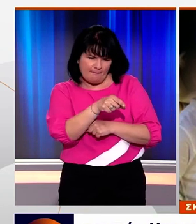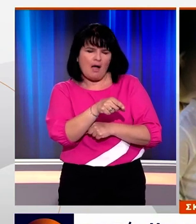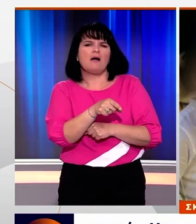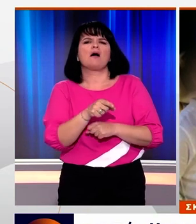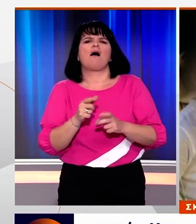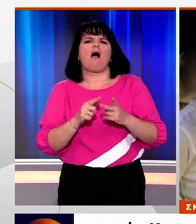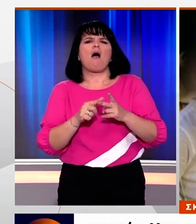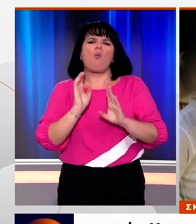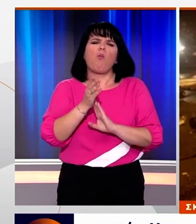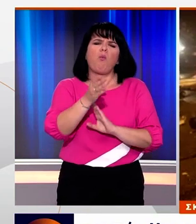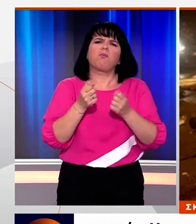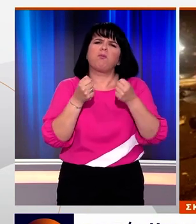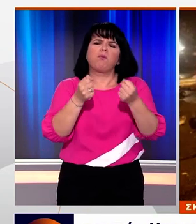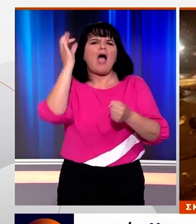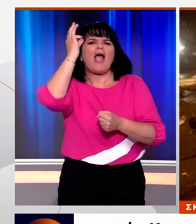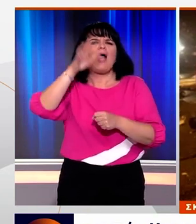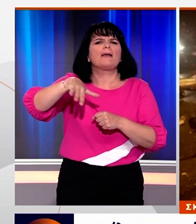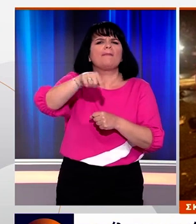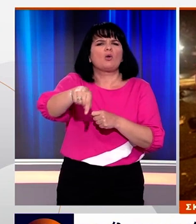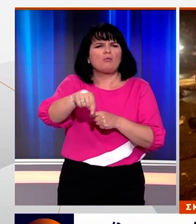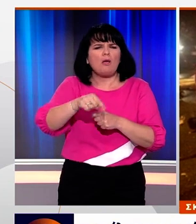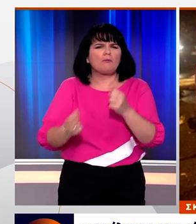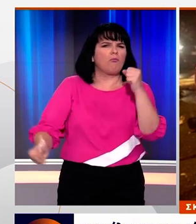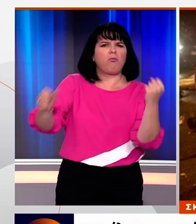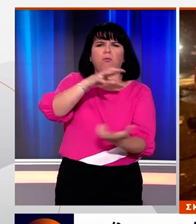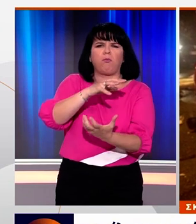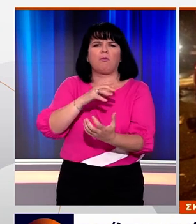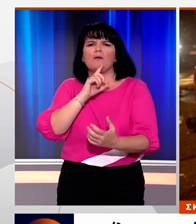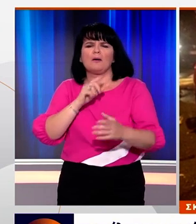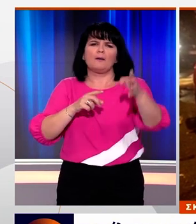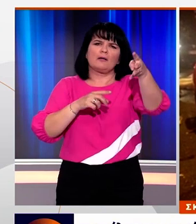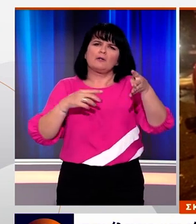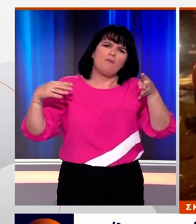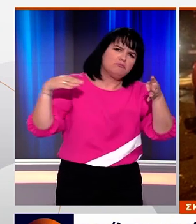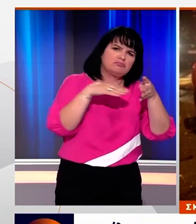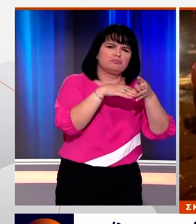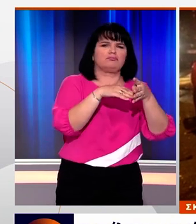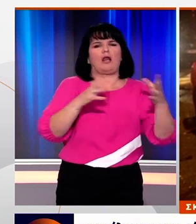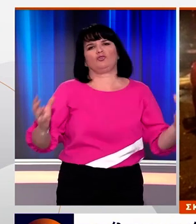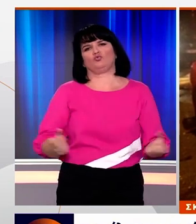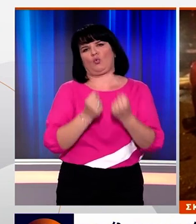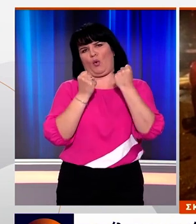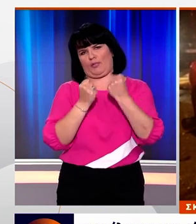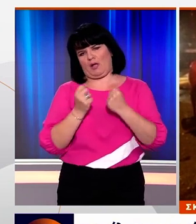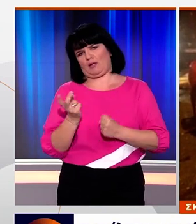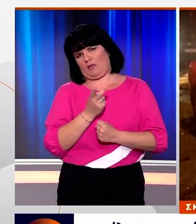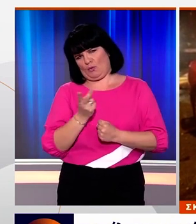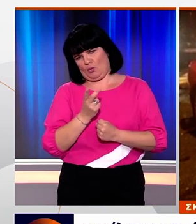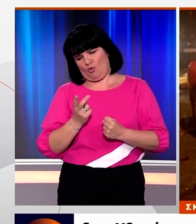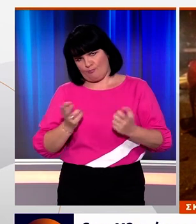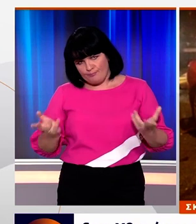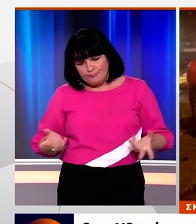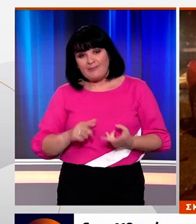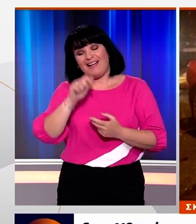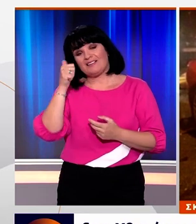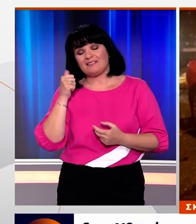οδηγούσε ο πατέρας του όταν στην Εκάλη έχασε τον έλεγχο και είχε καταλήξει σε προστατευτικά κυκλειδώματα. Τότε η κατάληξη ήταν ευτυχής και για τους δύο.